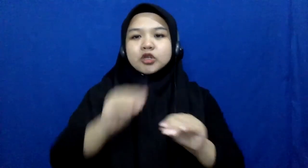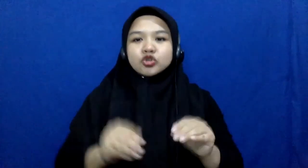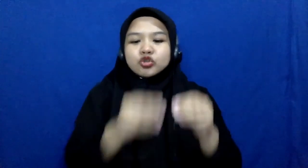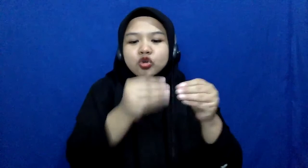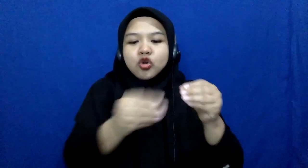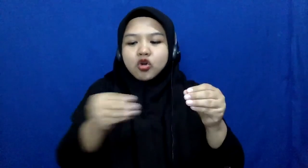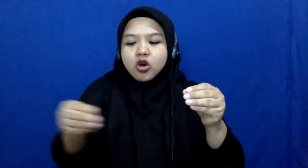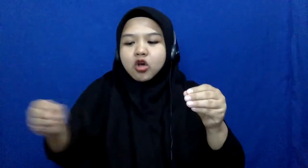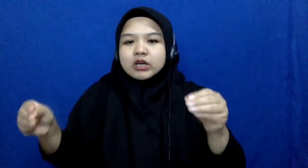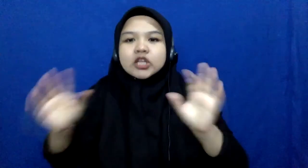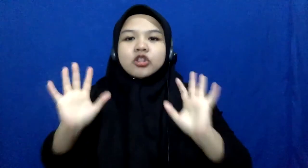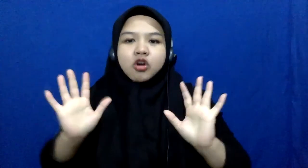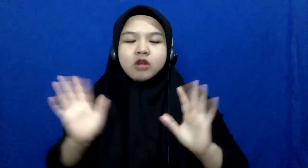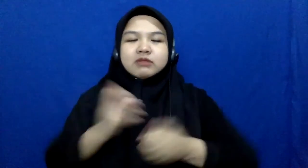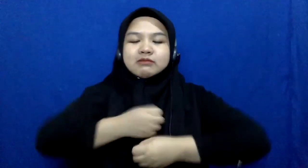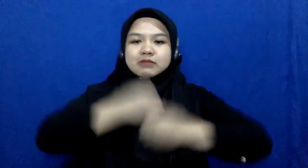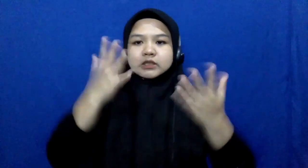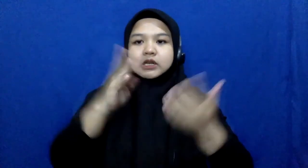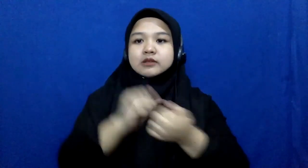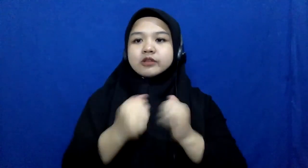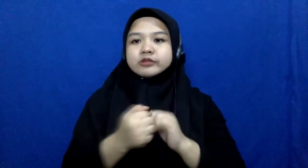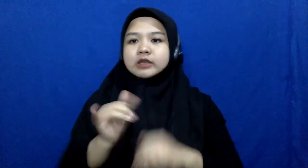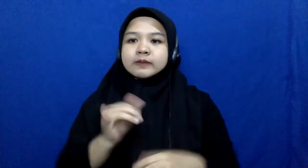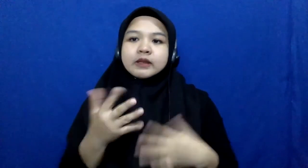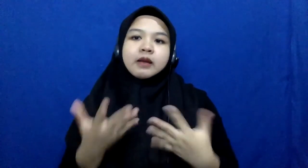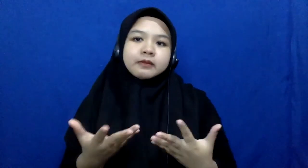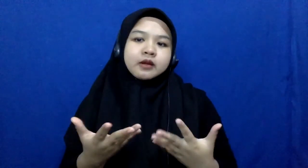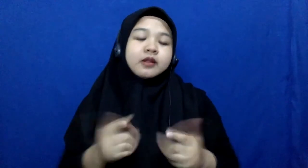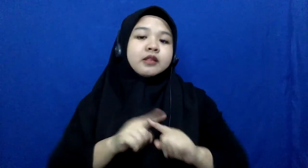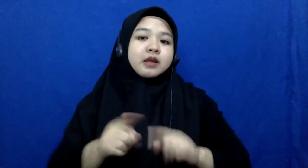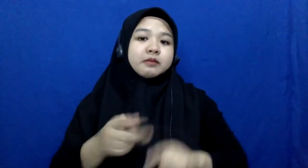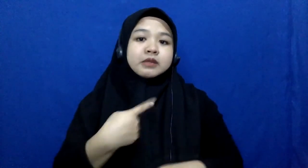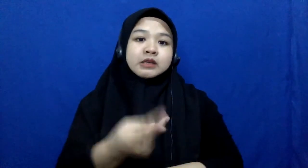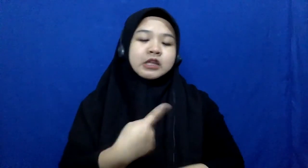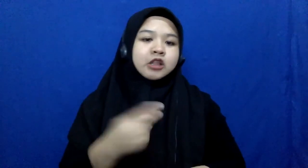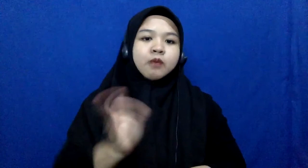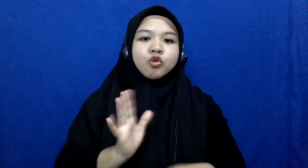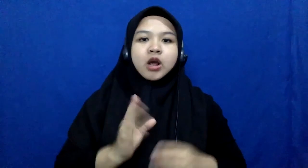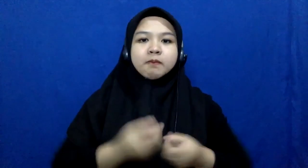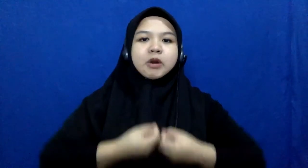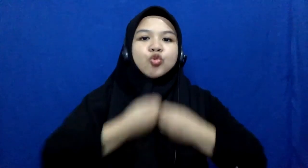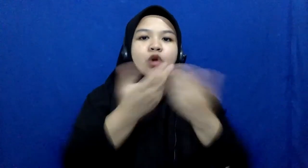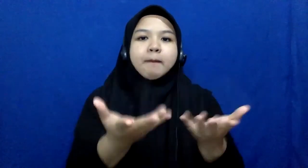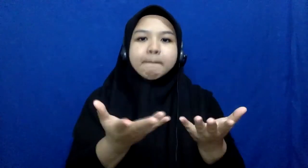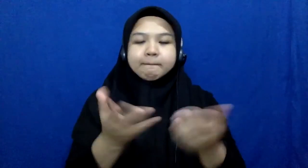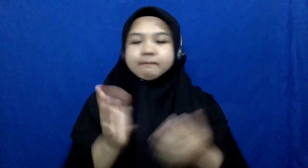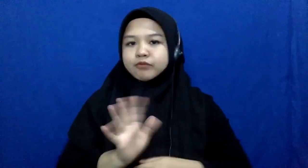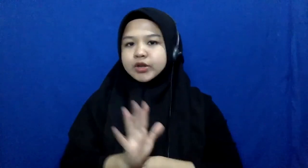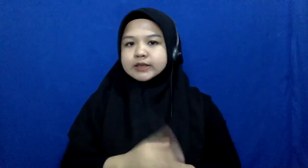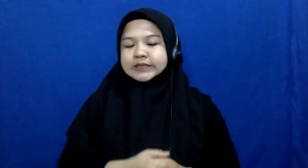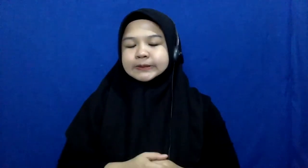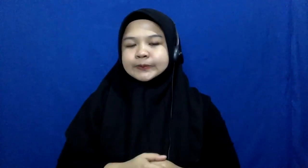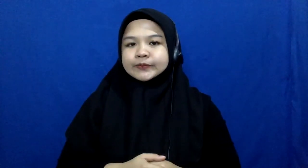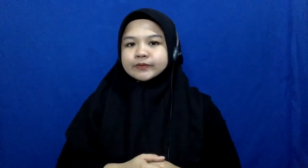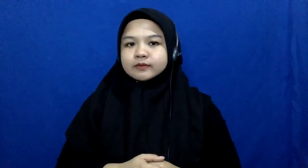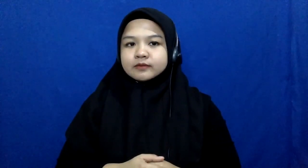kita hanya memperjelas kasusnya seperti apa tapi kita tidak mengungkap gitu kan beda beda